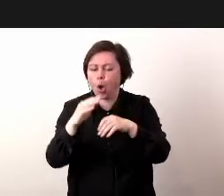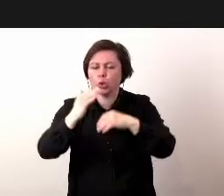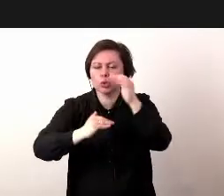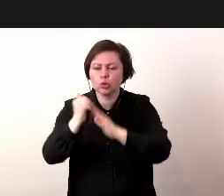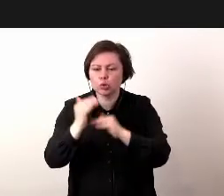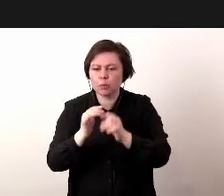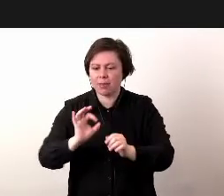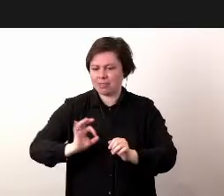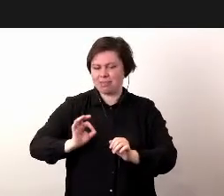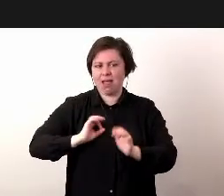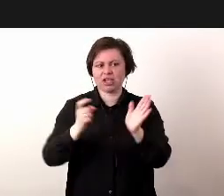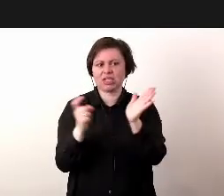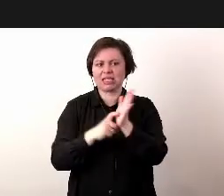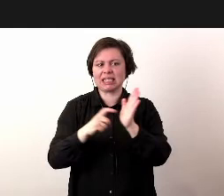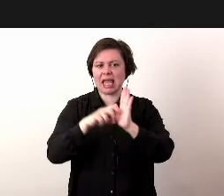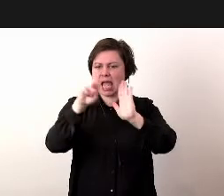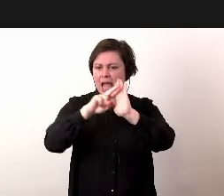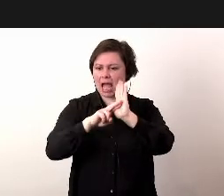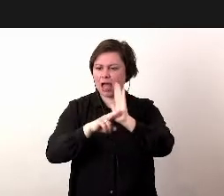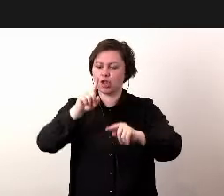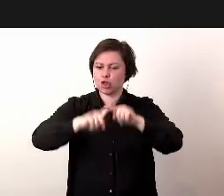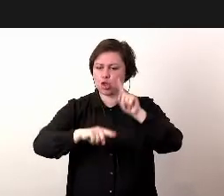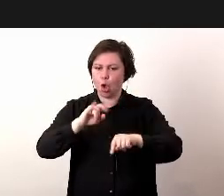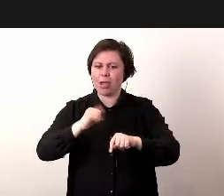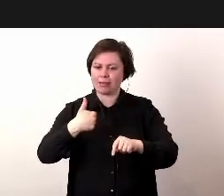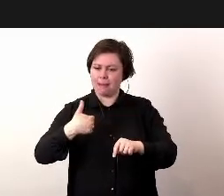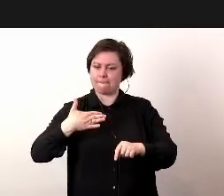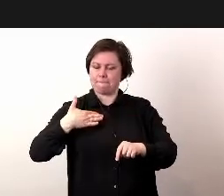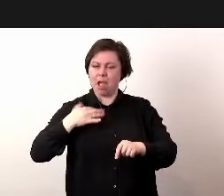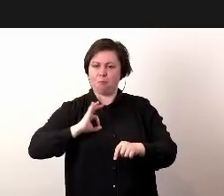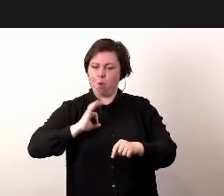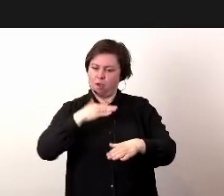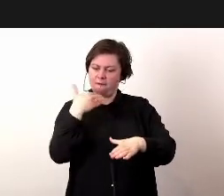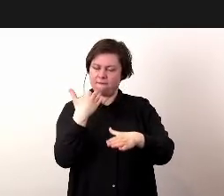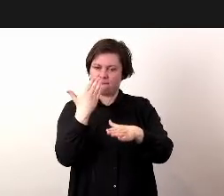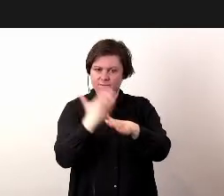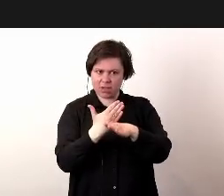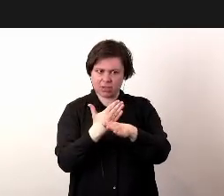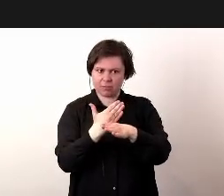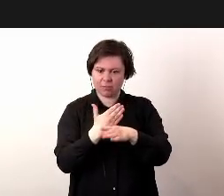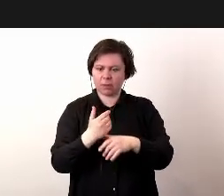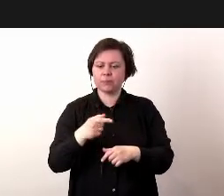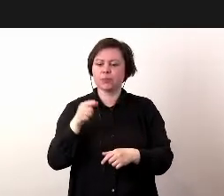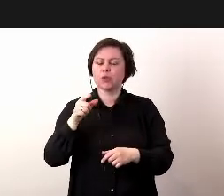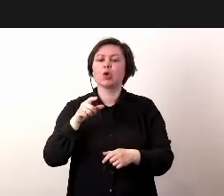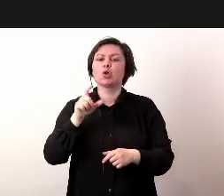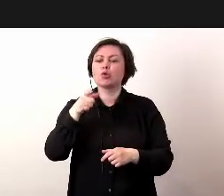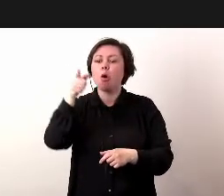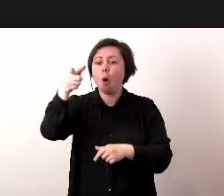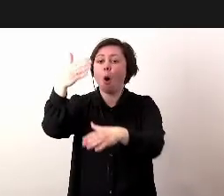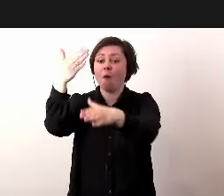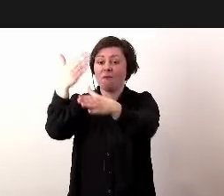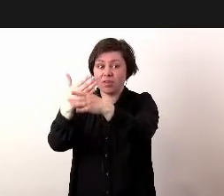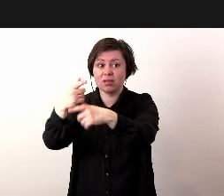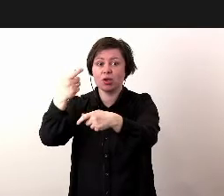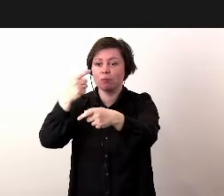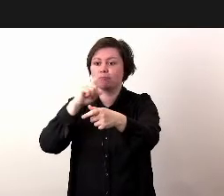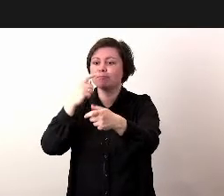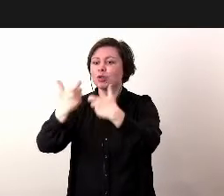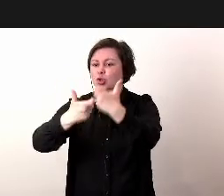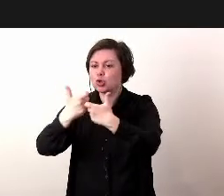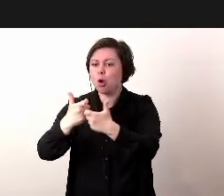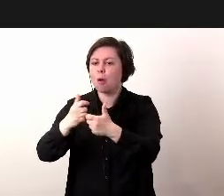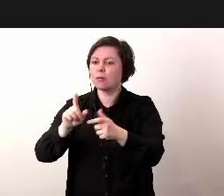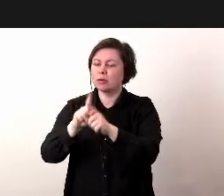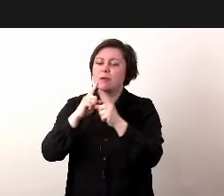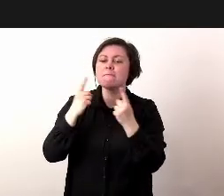według oczekiwania, zbudowanych standardów i norm, które mamy u siebie. Czyli to, co po prostu te firmy robią, to po prostu promują na